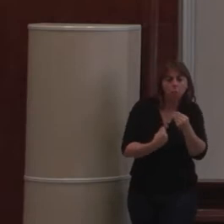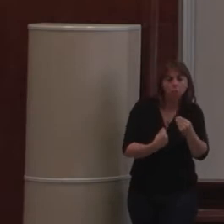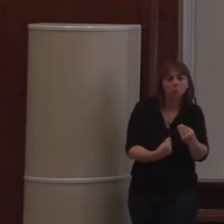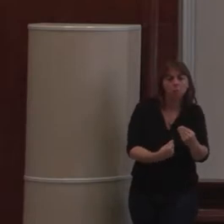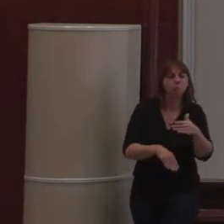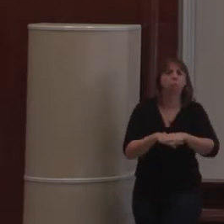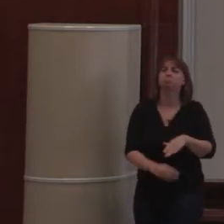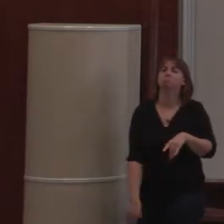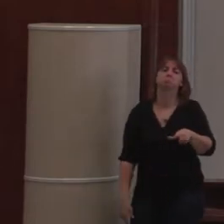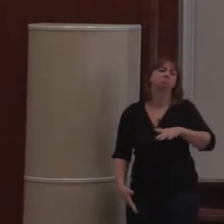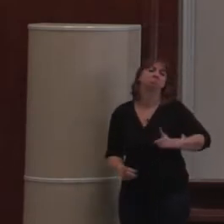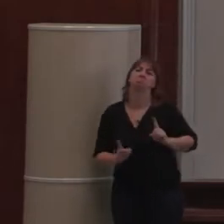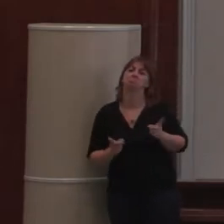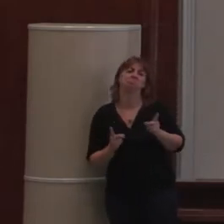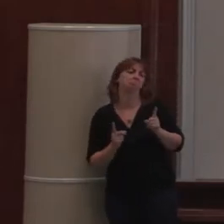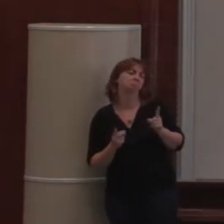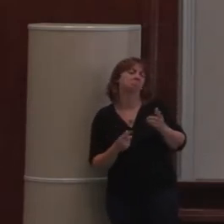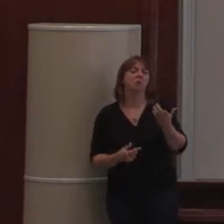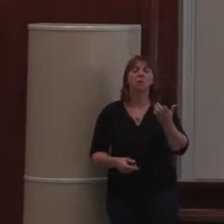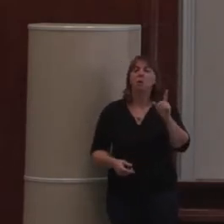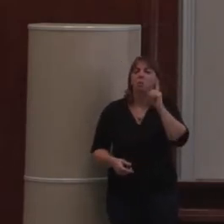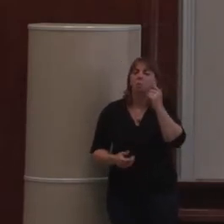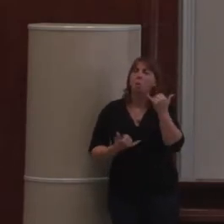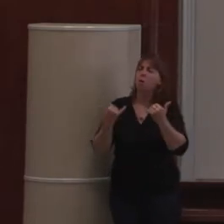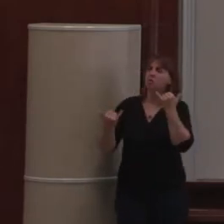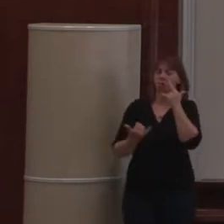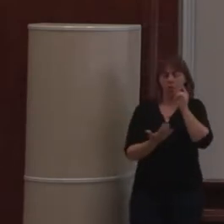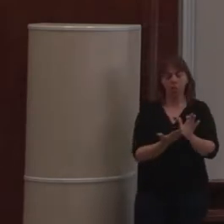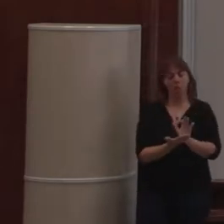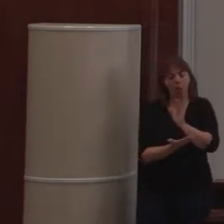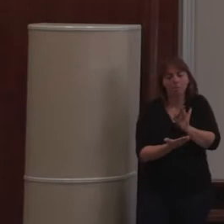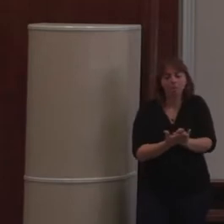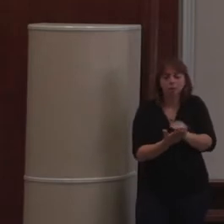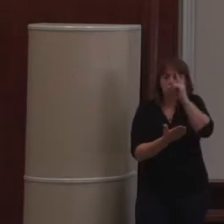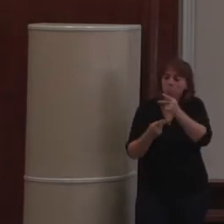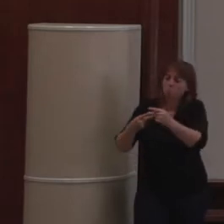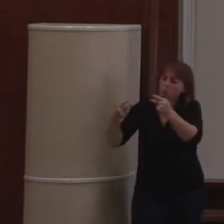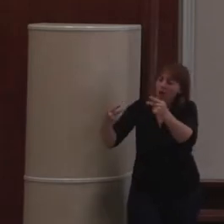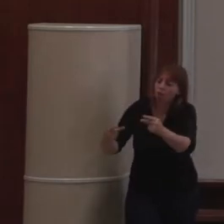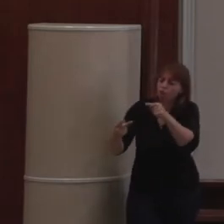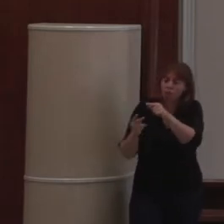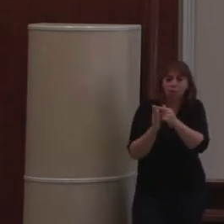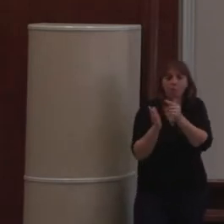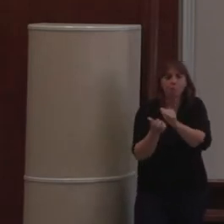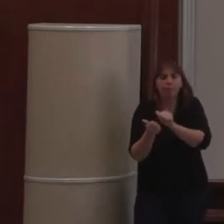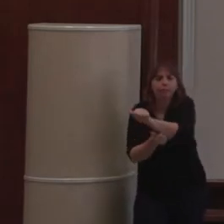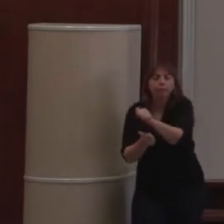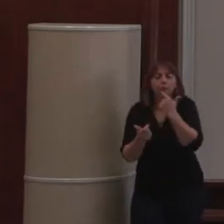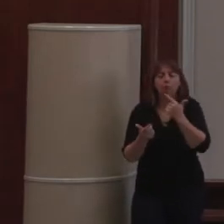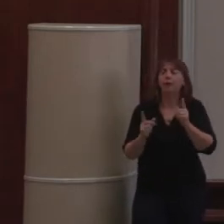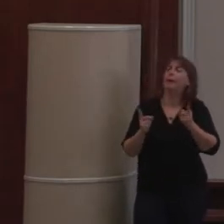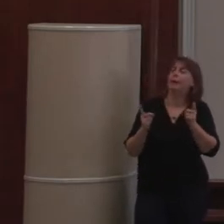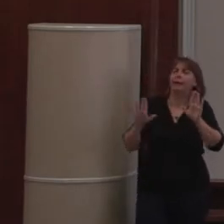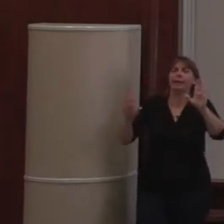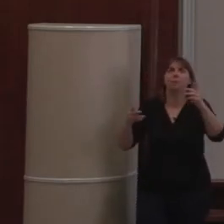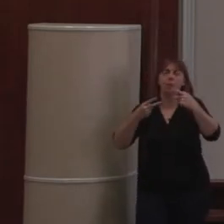que c'est vrai que ce n pas très difficile de faire une application qui permet d'éditer le contenu d'une page. Donc, on fait ça. Puis après, on se dit, oui, mais dans ma page, il